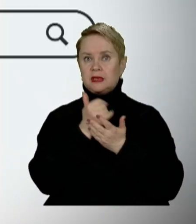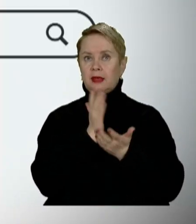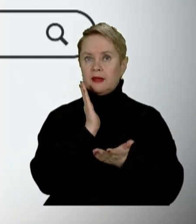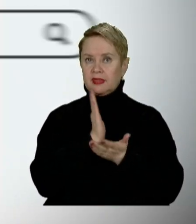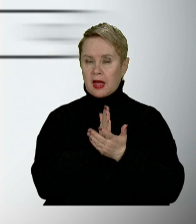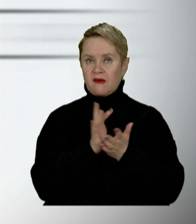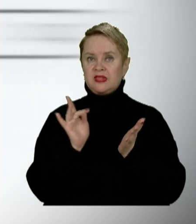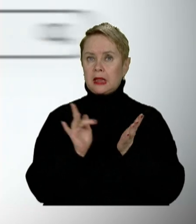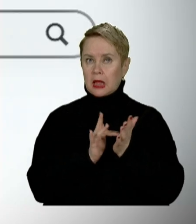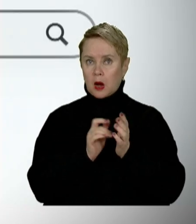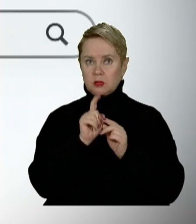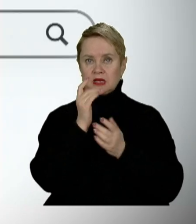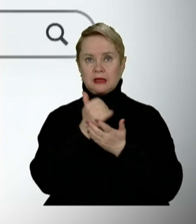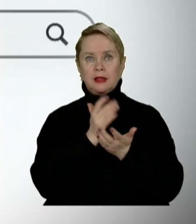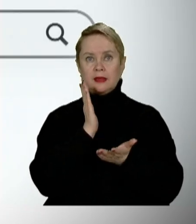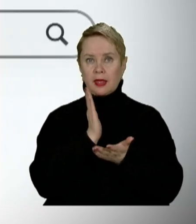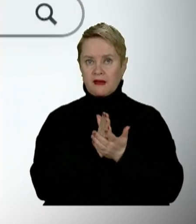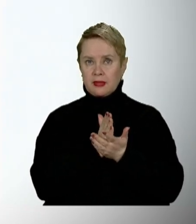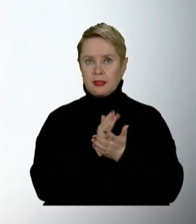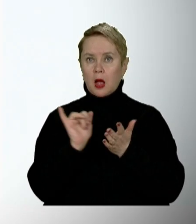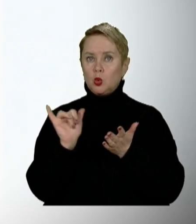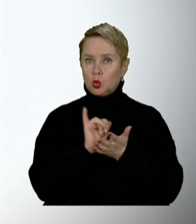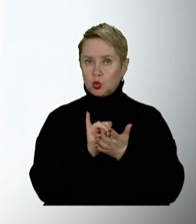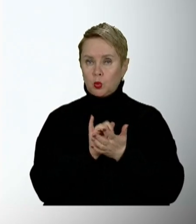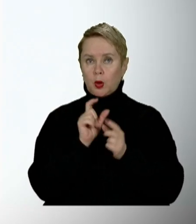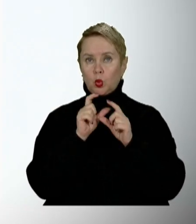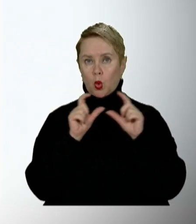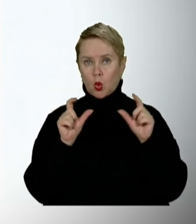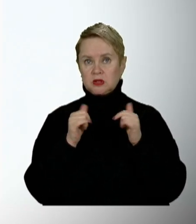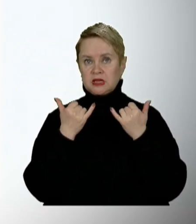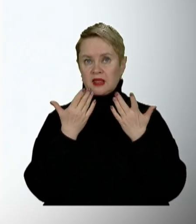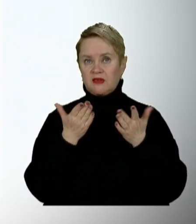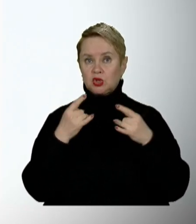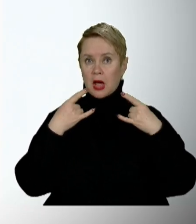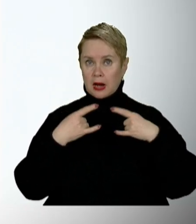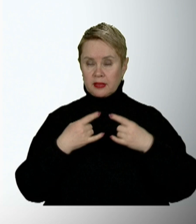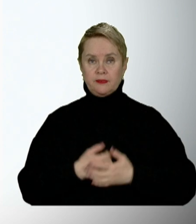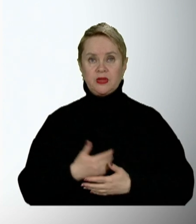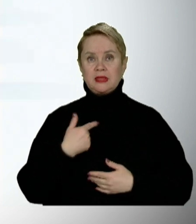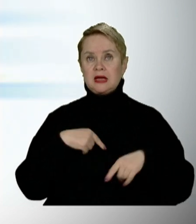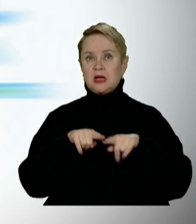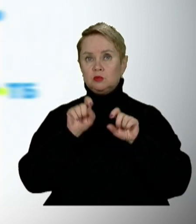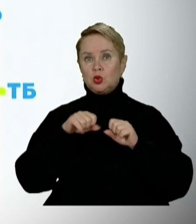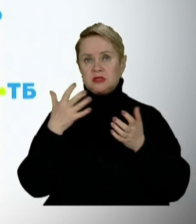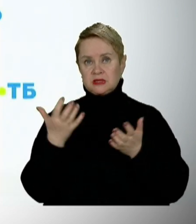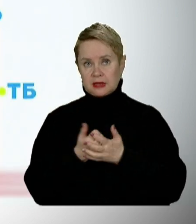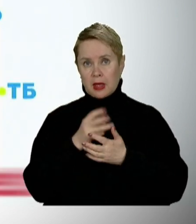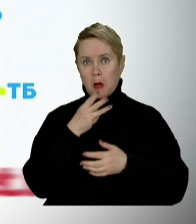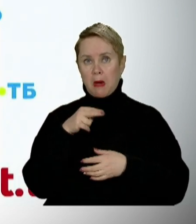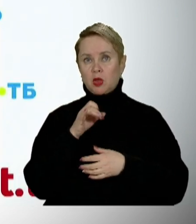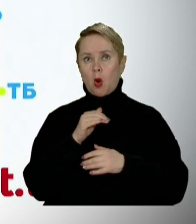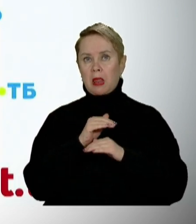канал є в Телеграмі, 11 канал є на Ютуб. Кьюар-код зараз на ваших екранах. Нас також можна знайти на